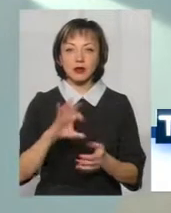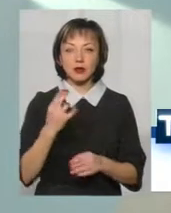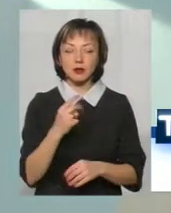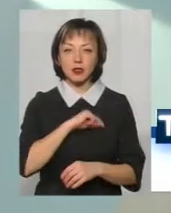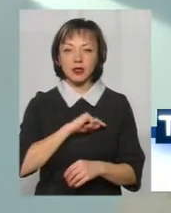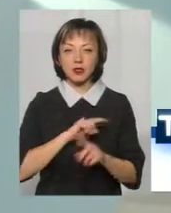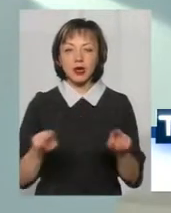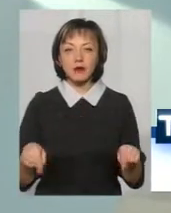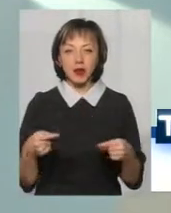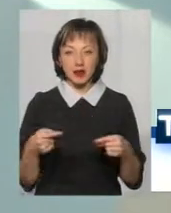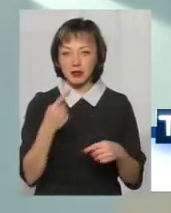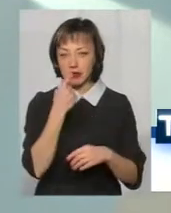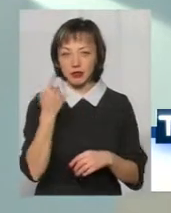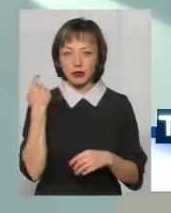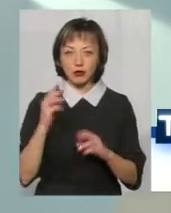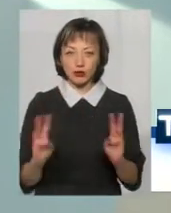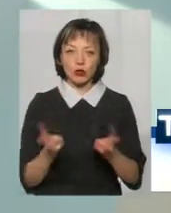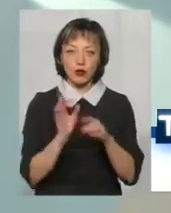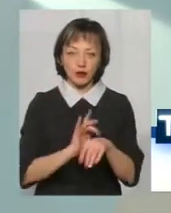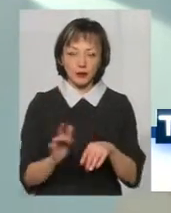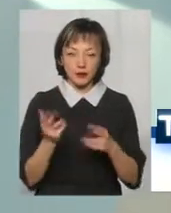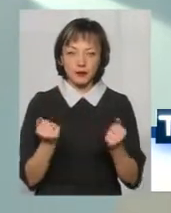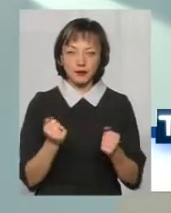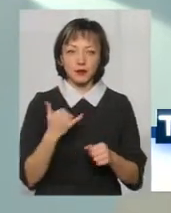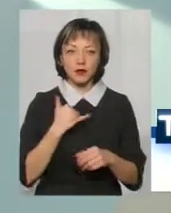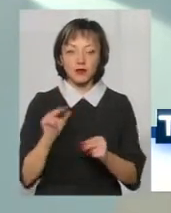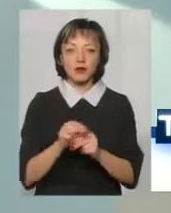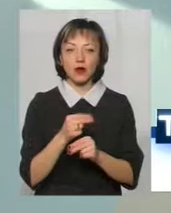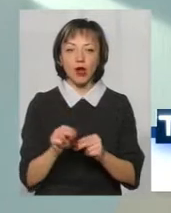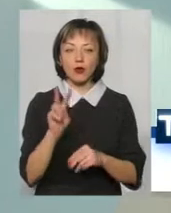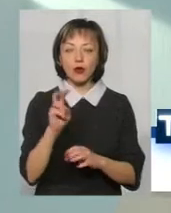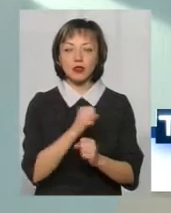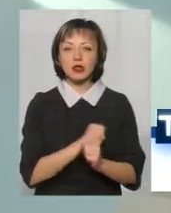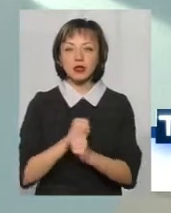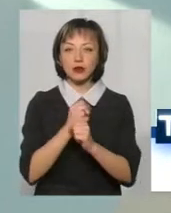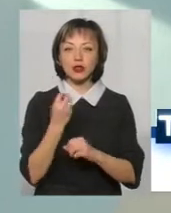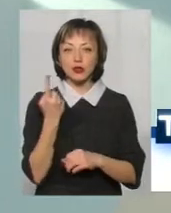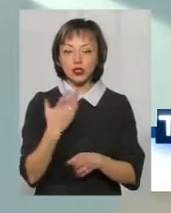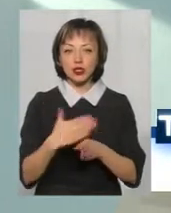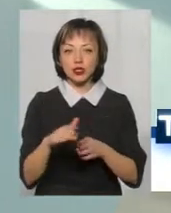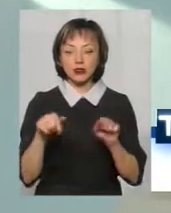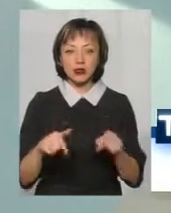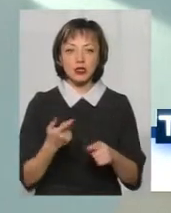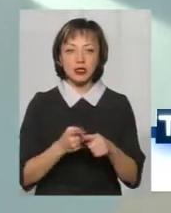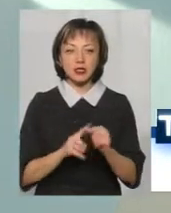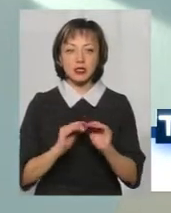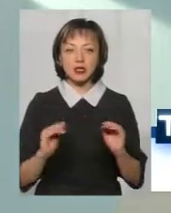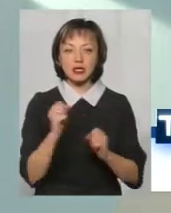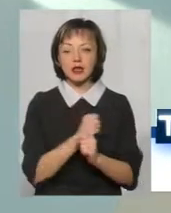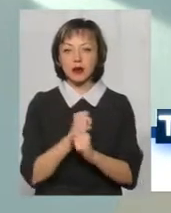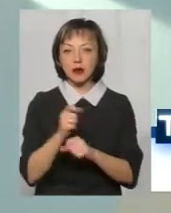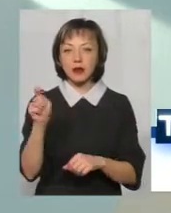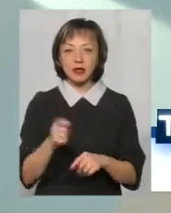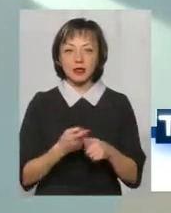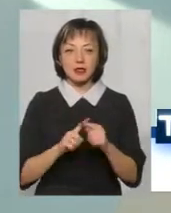-психологічної реабілітації, який нещодавно згорів, вони в нас виховуються в двох санаторіях, і ще є одна частинка тут. І оці діти з санаторією приїхали